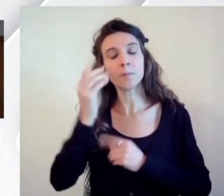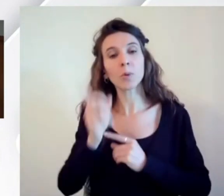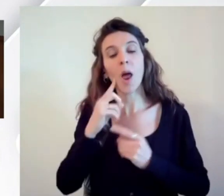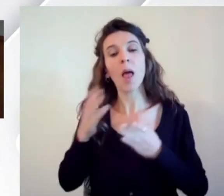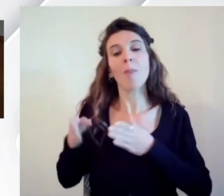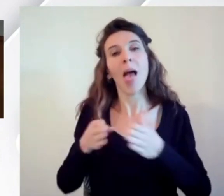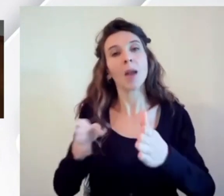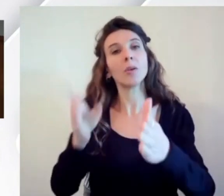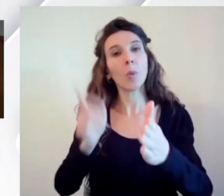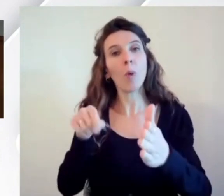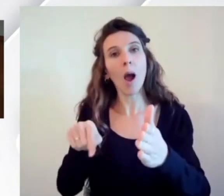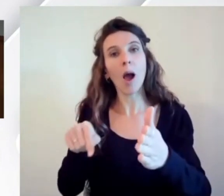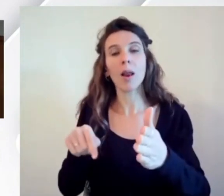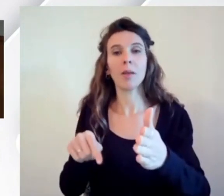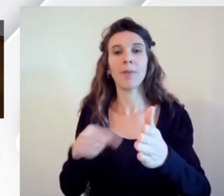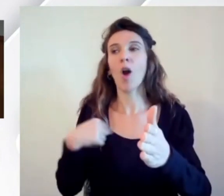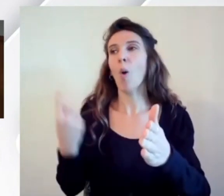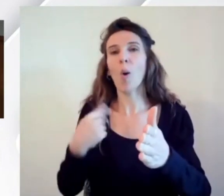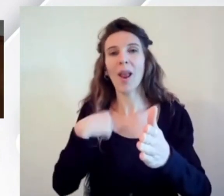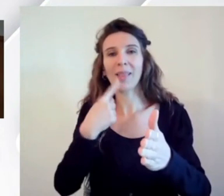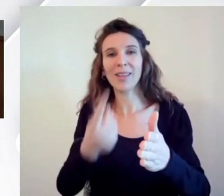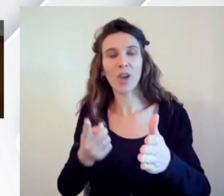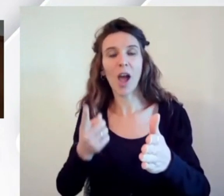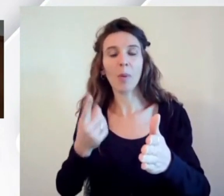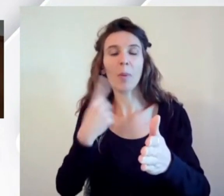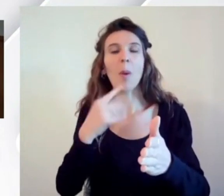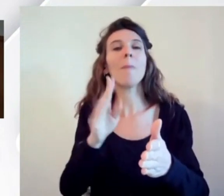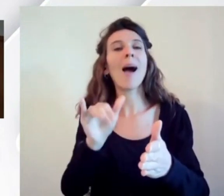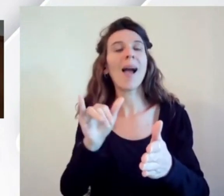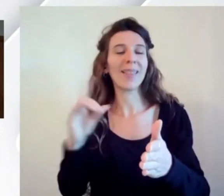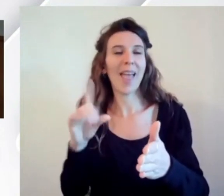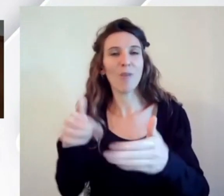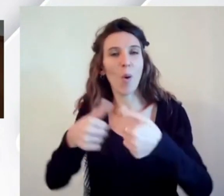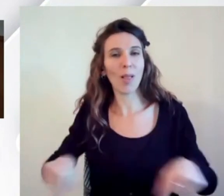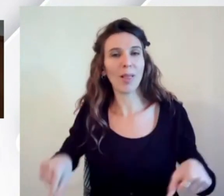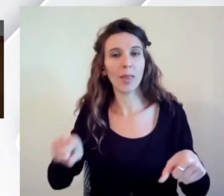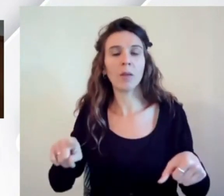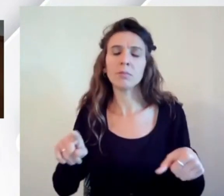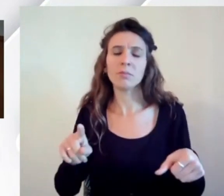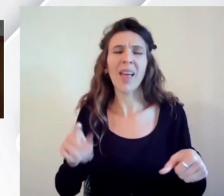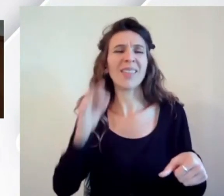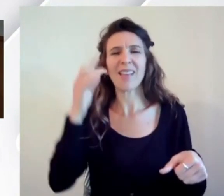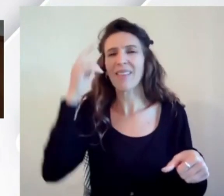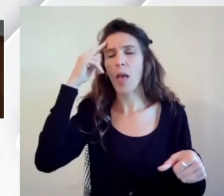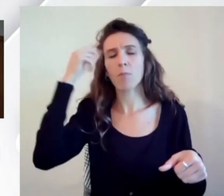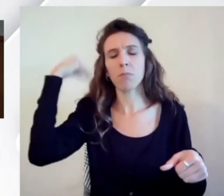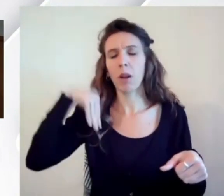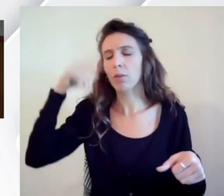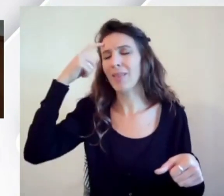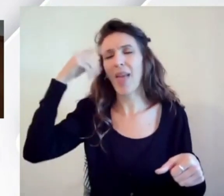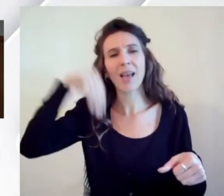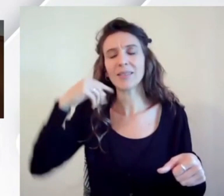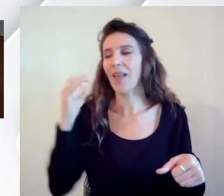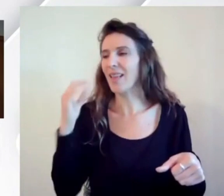percorrere quello che noi chiamiamo adesso il by default e che è quello che sempre abbiamo avuto in testa ossia